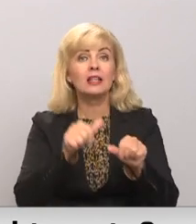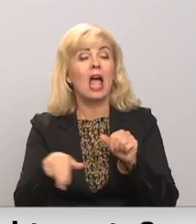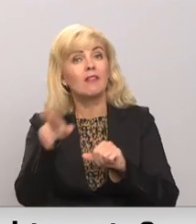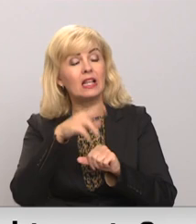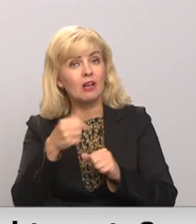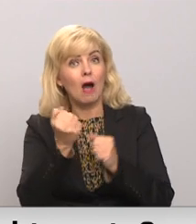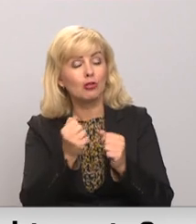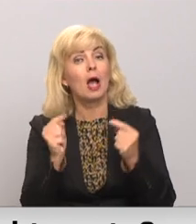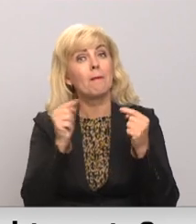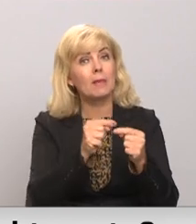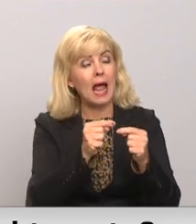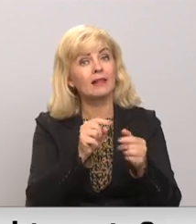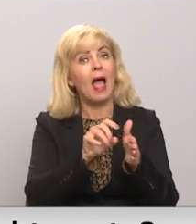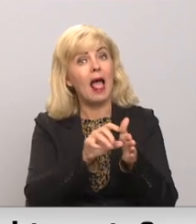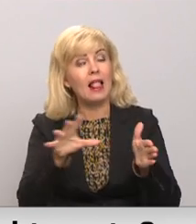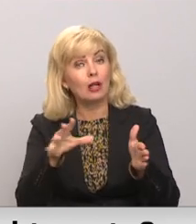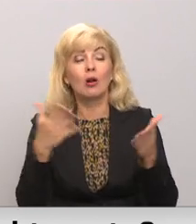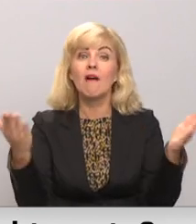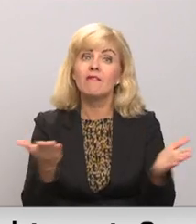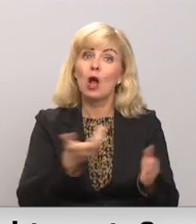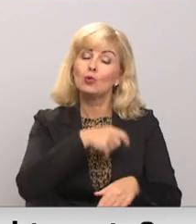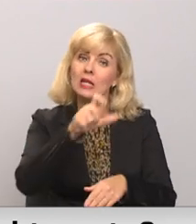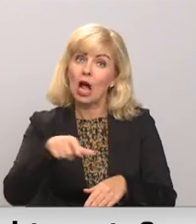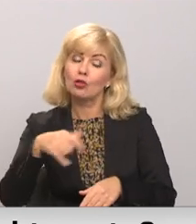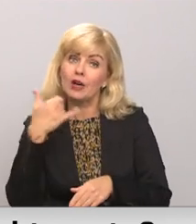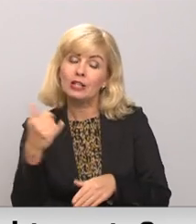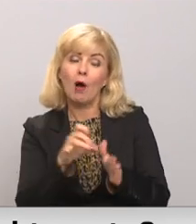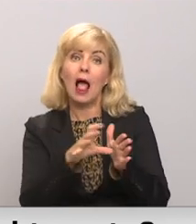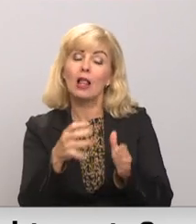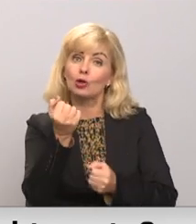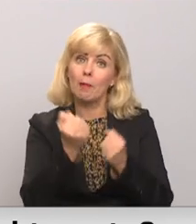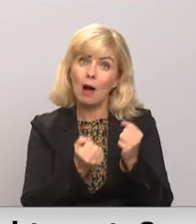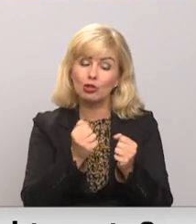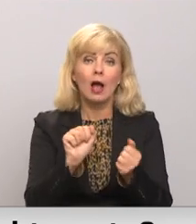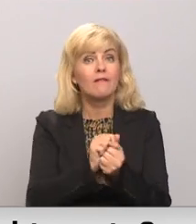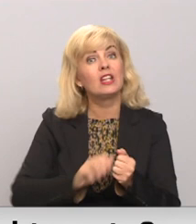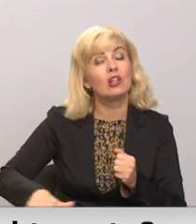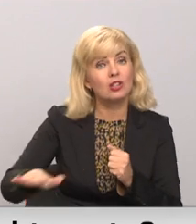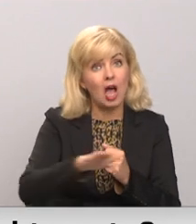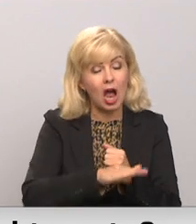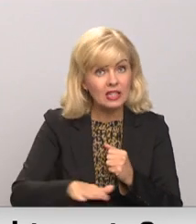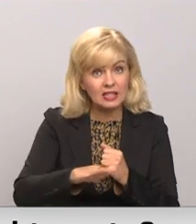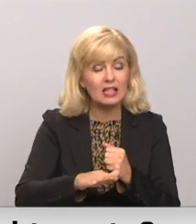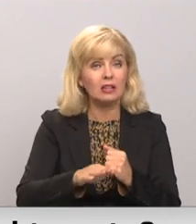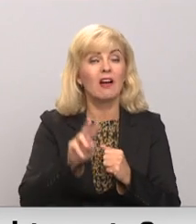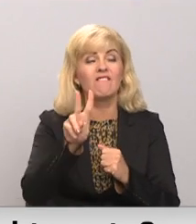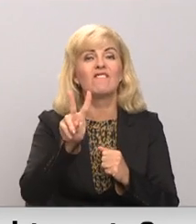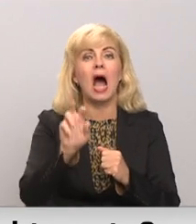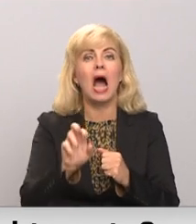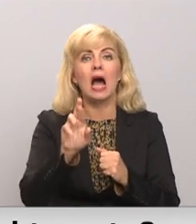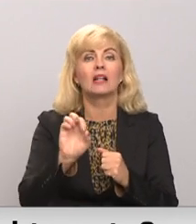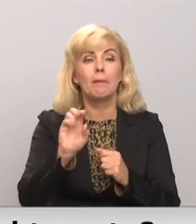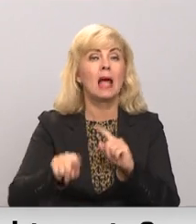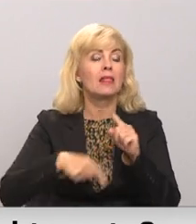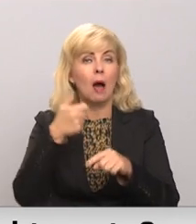automašīnas pret elektroauto. Lai veicinātu iedzīvotāju interes par elektroautomobīļiem, Vides aizsardzības un reģionālās attīstības ministrija no